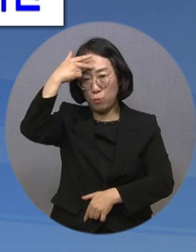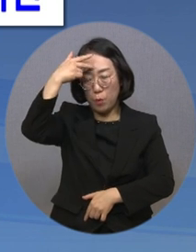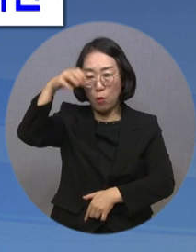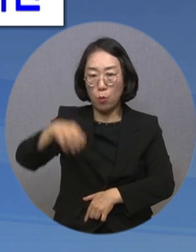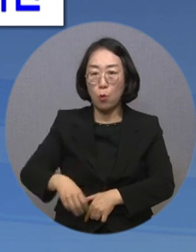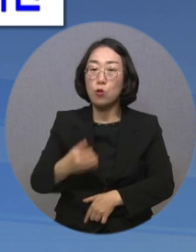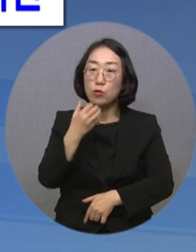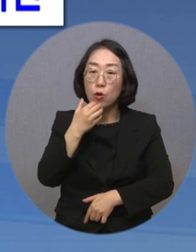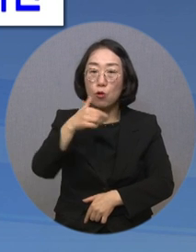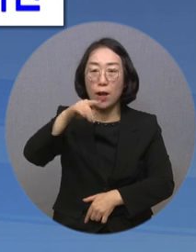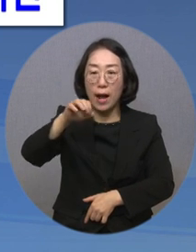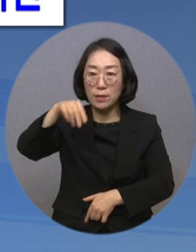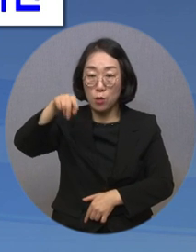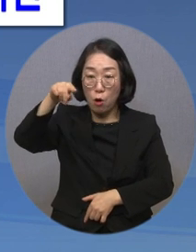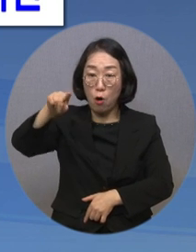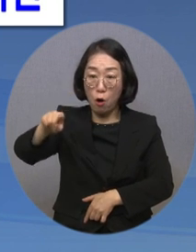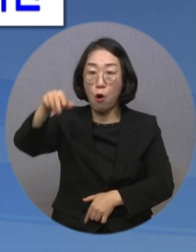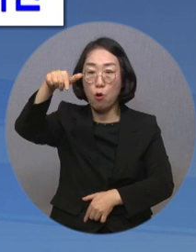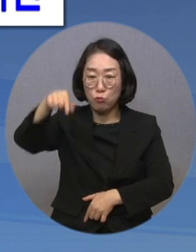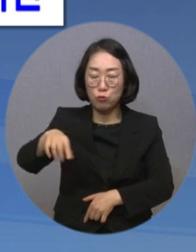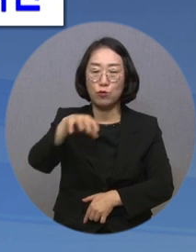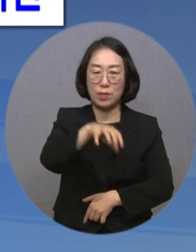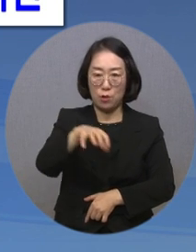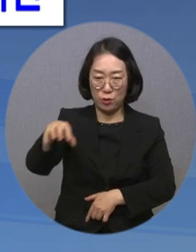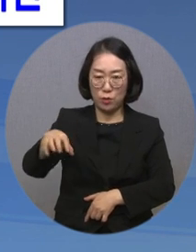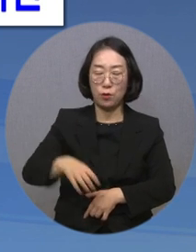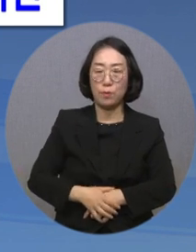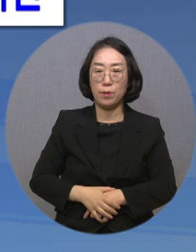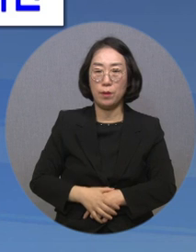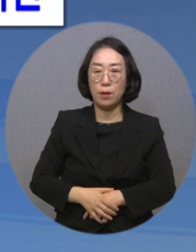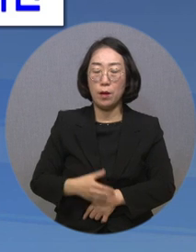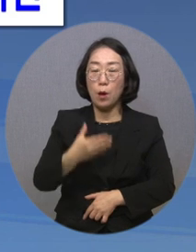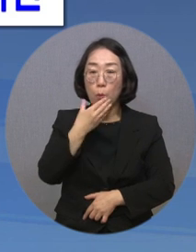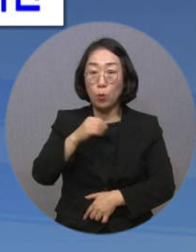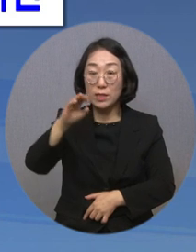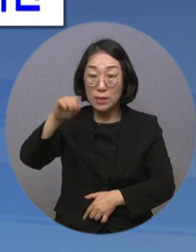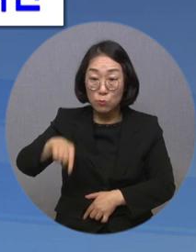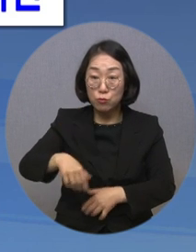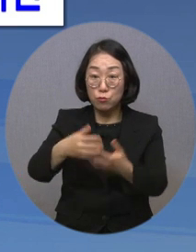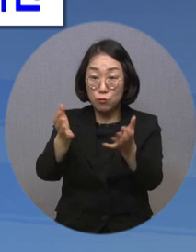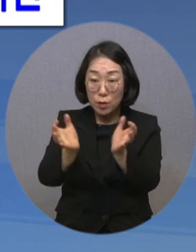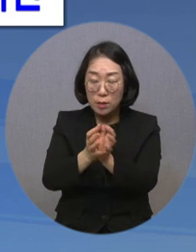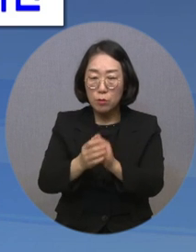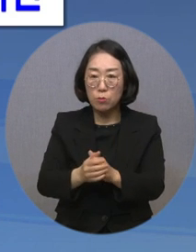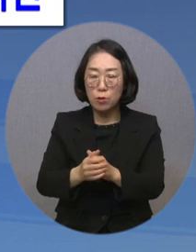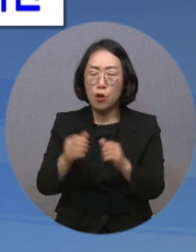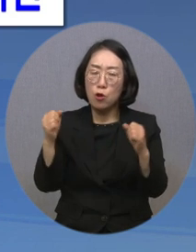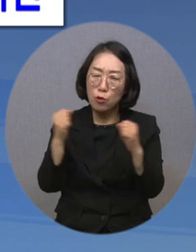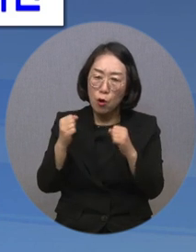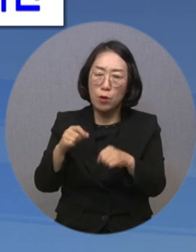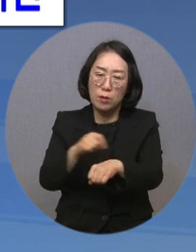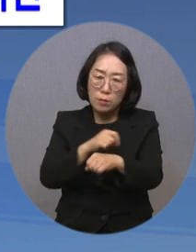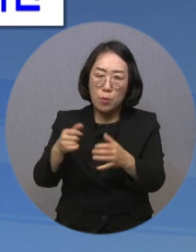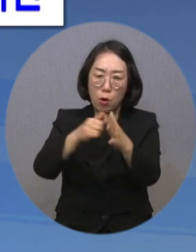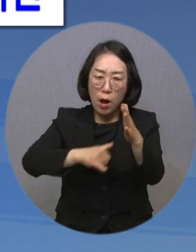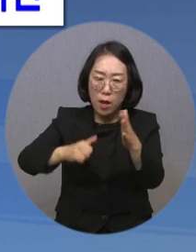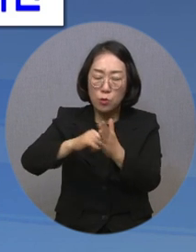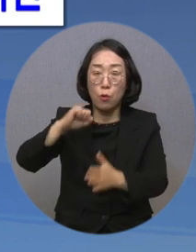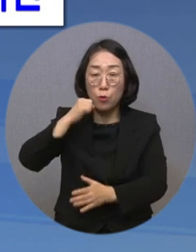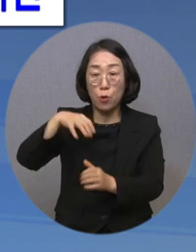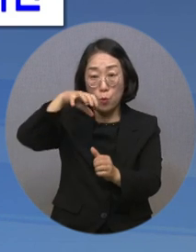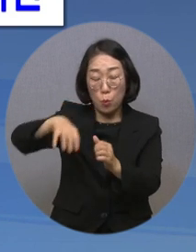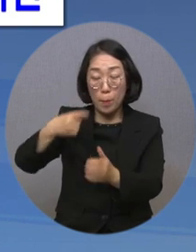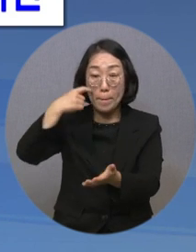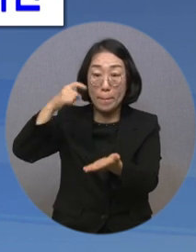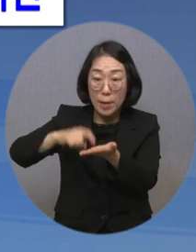서울특별시 강서구 순입니다. 보건복지부는 겨울철 복지위기 가구 발굴지원 대책과 관련해 수급